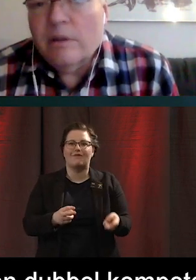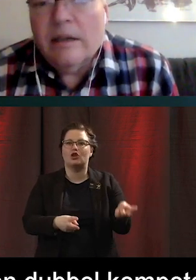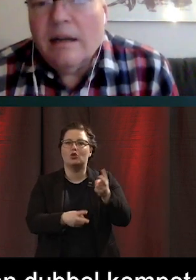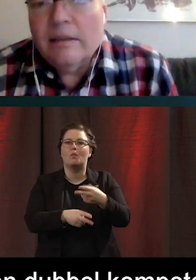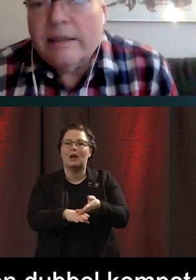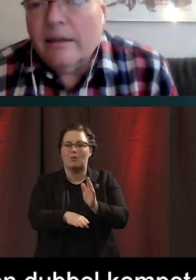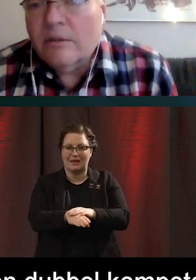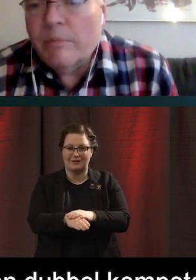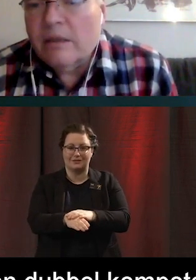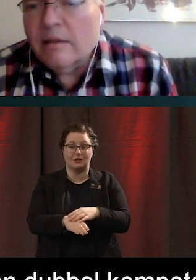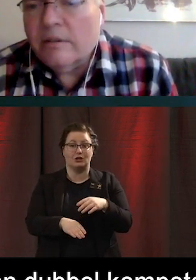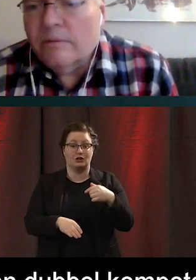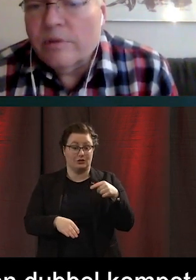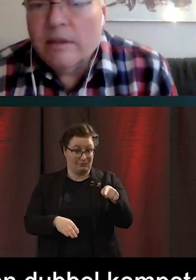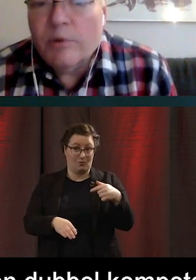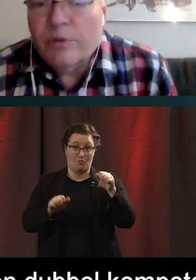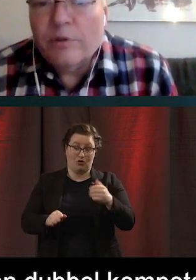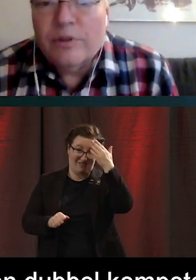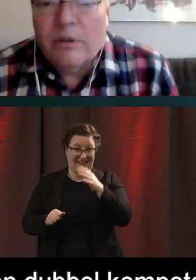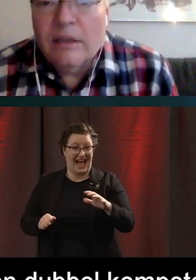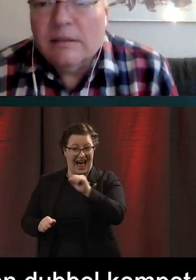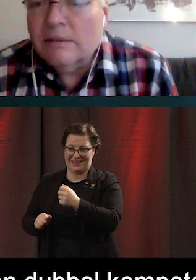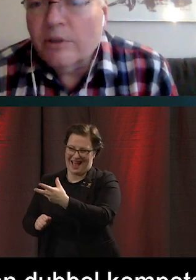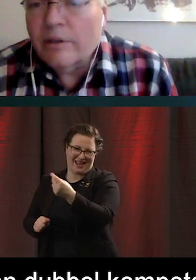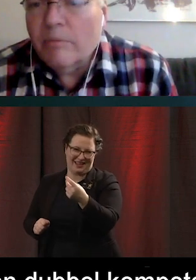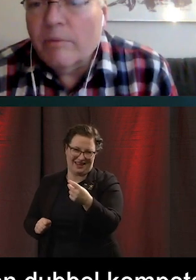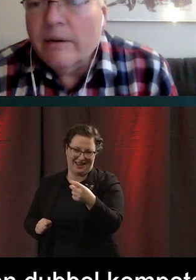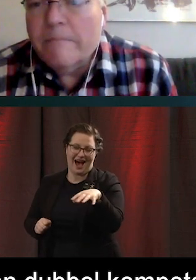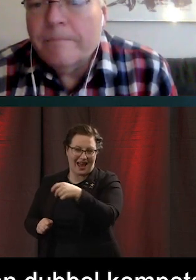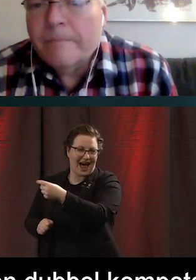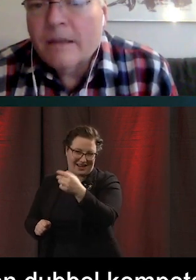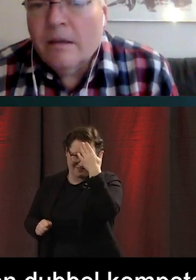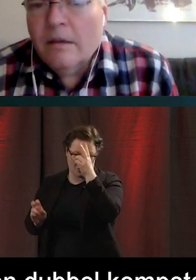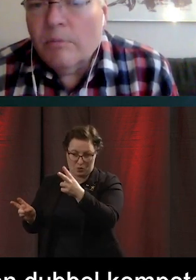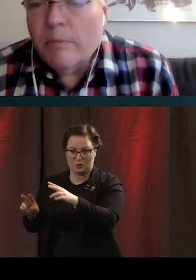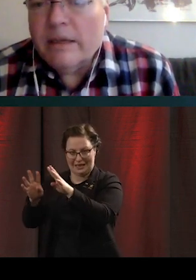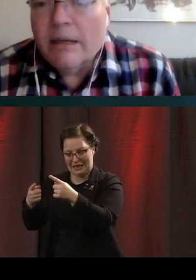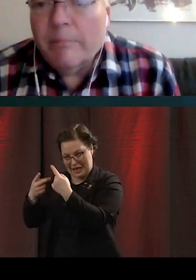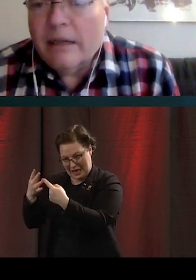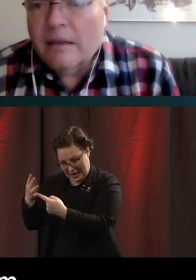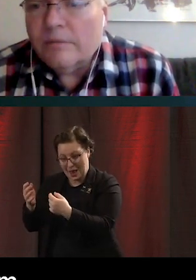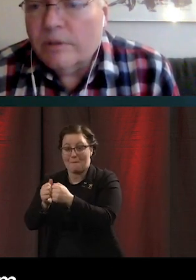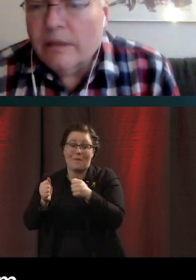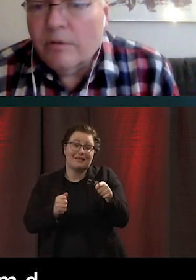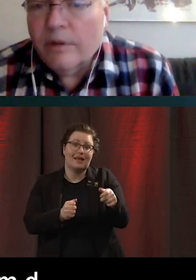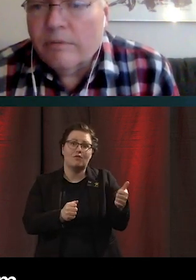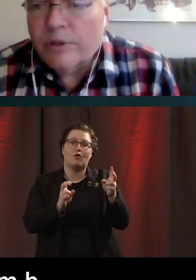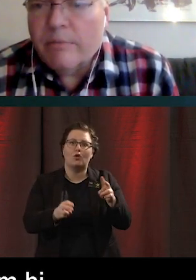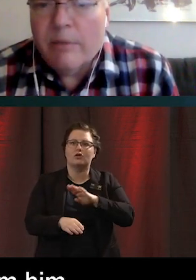kunna det alla andra kan om internet. Och sen måste du också kunna saker om de här hjälpmedlen.